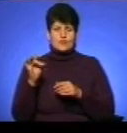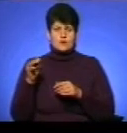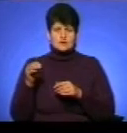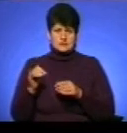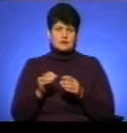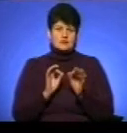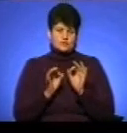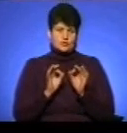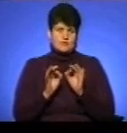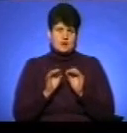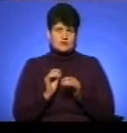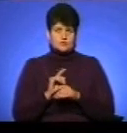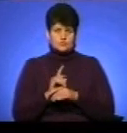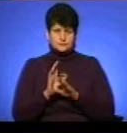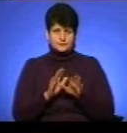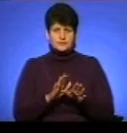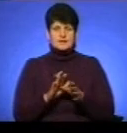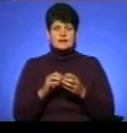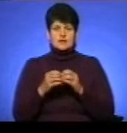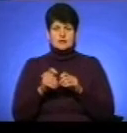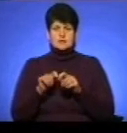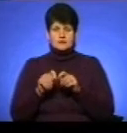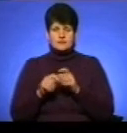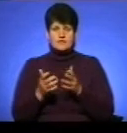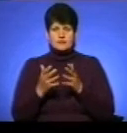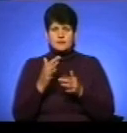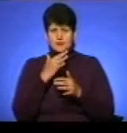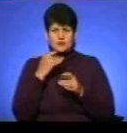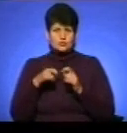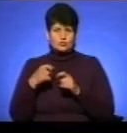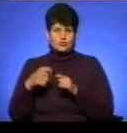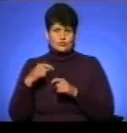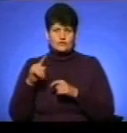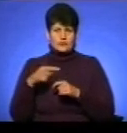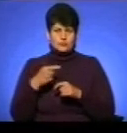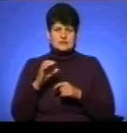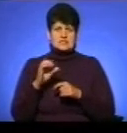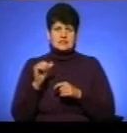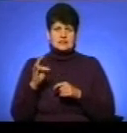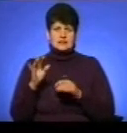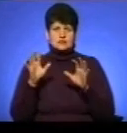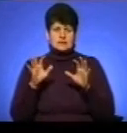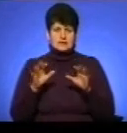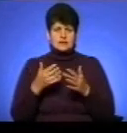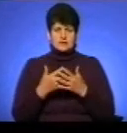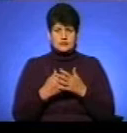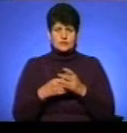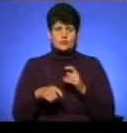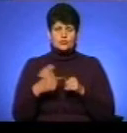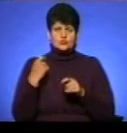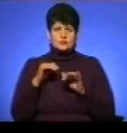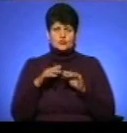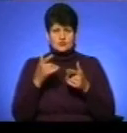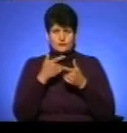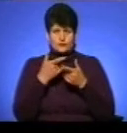гранично допустимої концентрації. За результатами перевірки встановлено ряд порушень вимог санітарного законодавства, зокрема порушена процедура